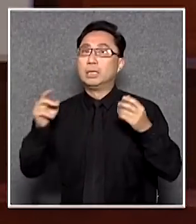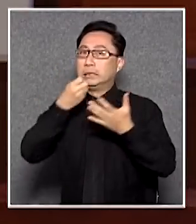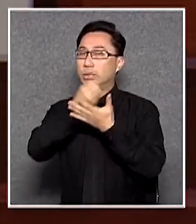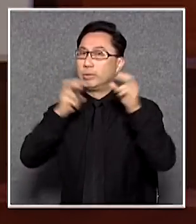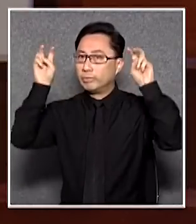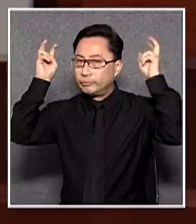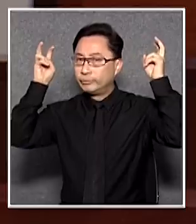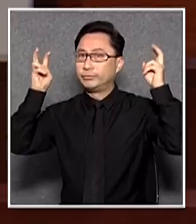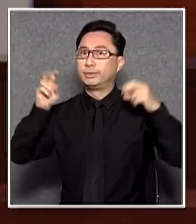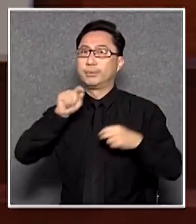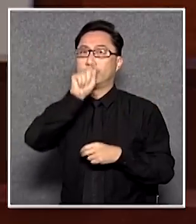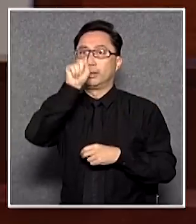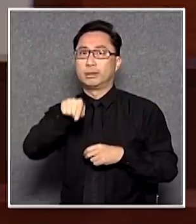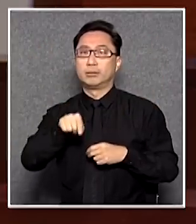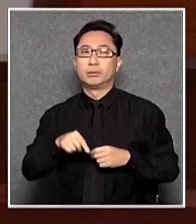一塊塊是嗎